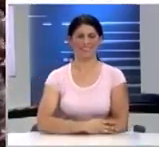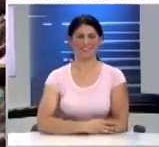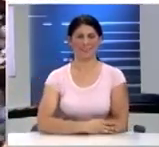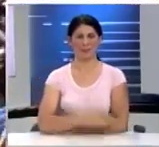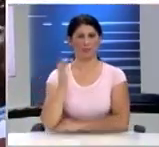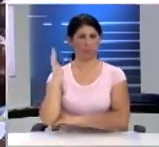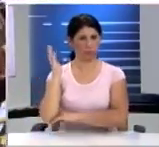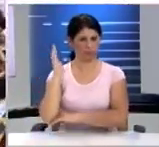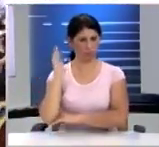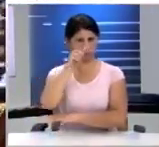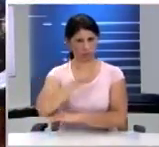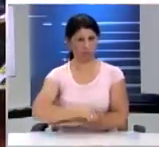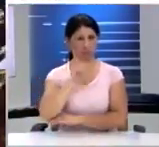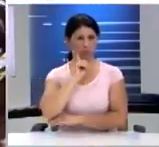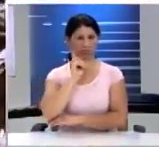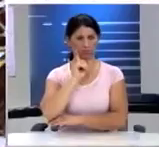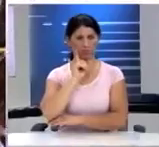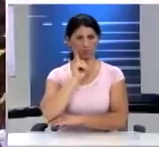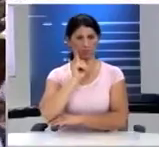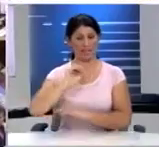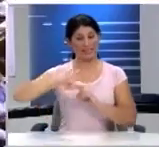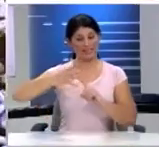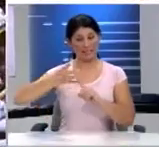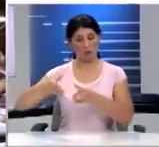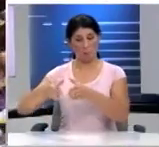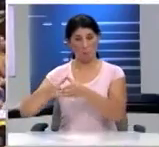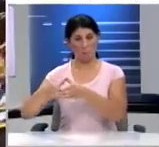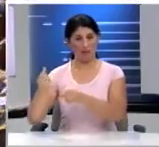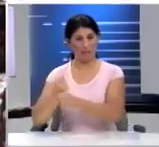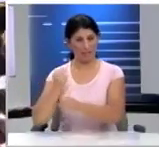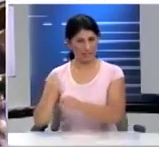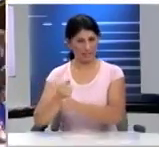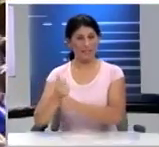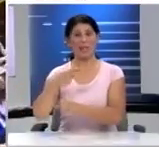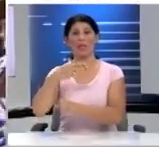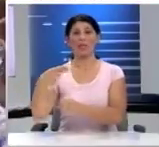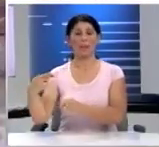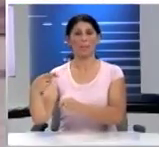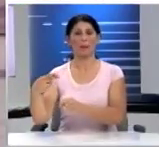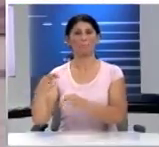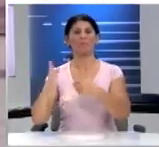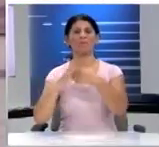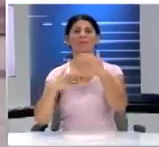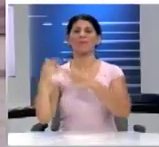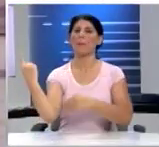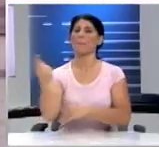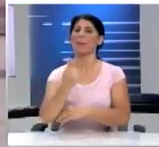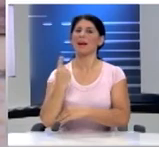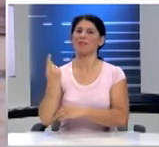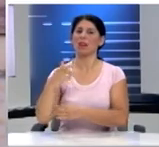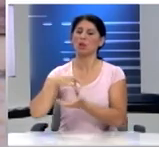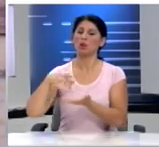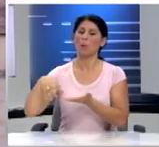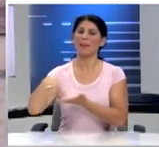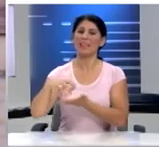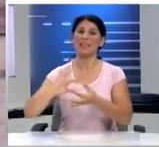Αγορήτρια της τέταρτης ομάδος εργασίας με θέμα Τέχνη, Περιβάλλον, Τοπική